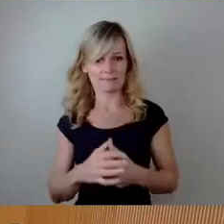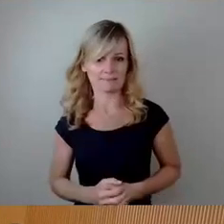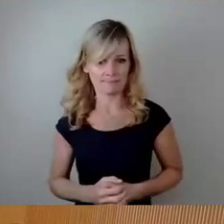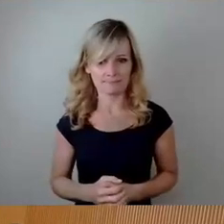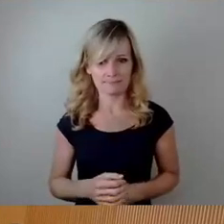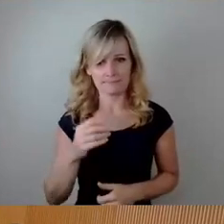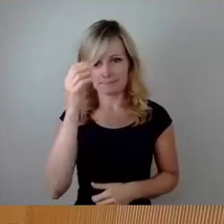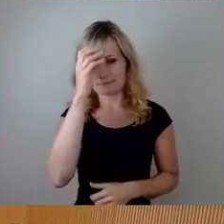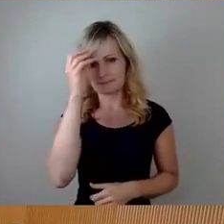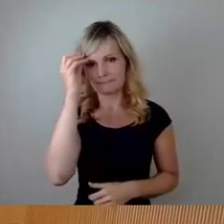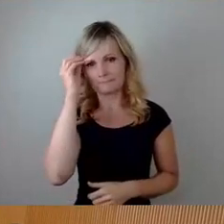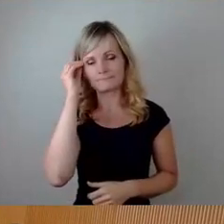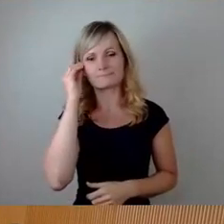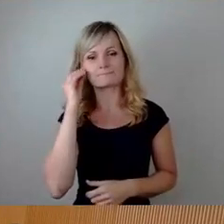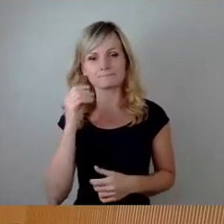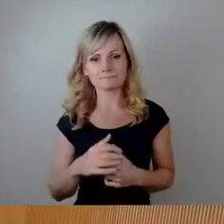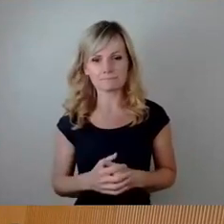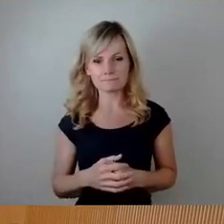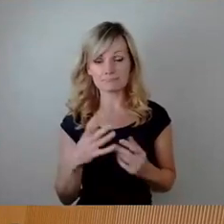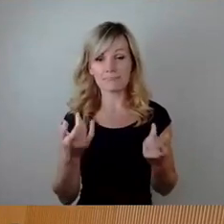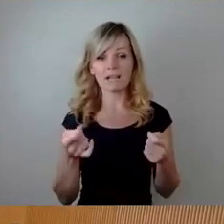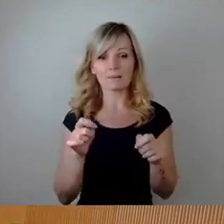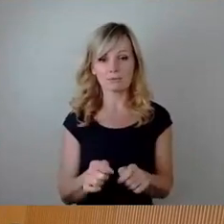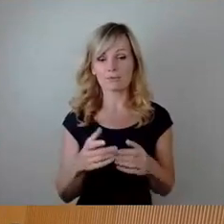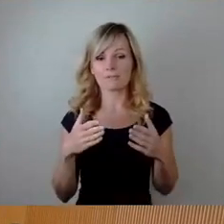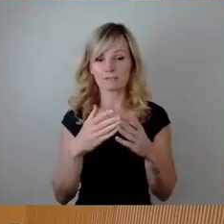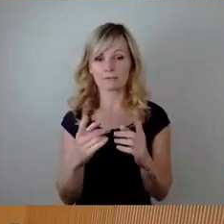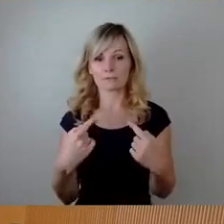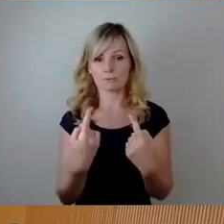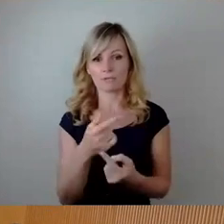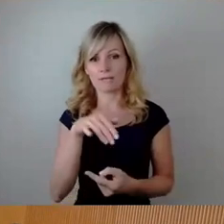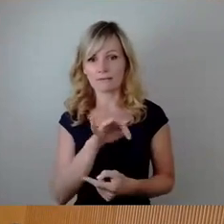So, zum Abschluss der Fraktionsrunde für die AfD-Fraktion, Frau Walter.